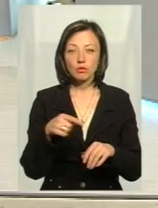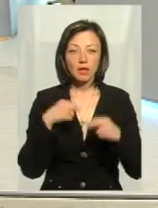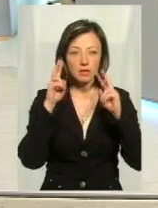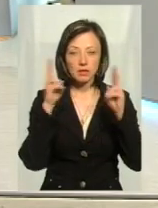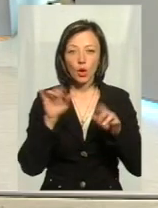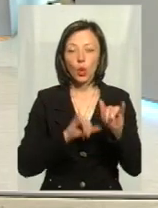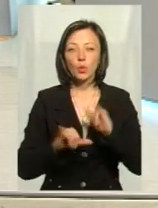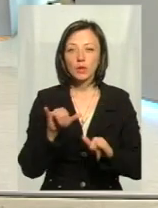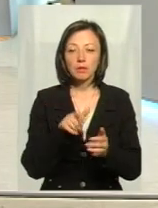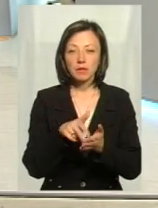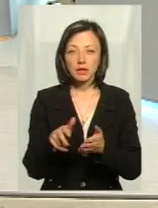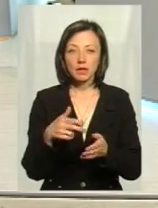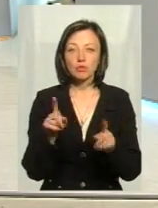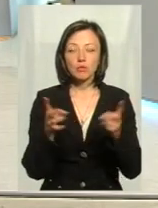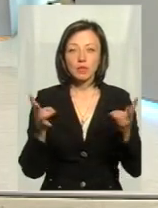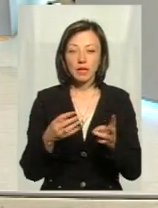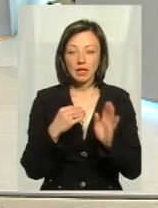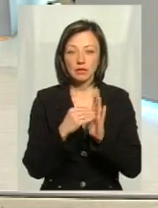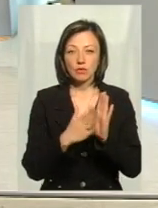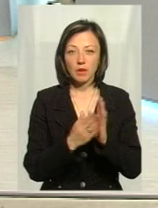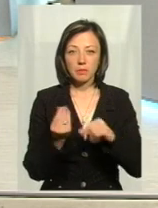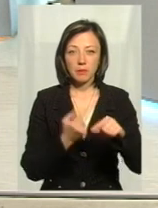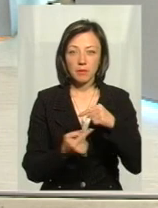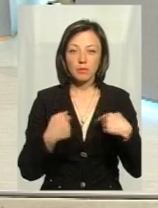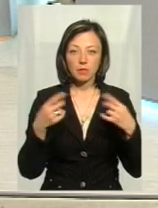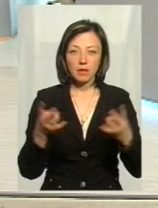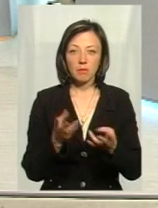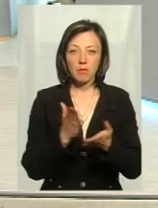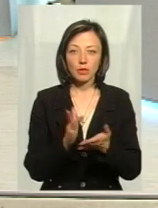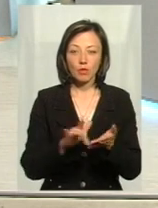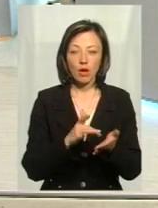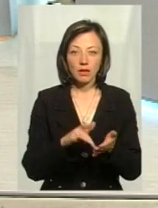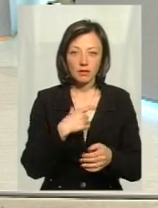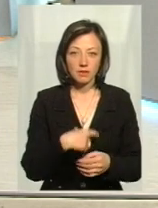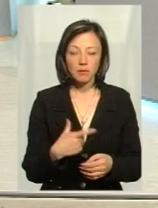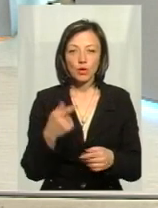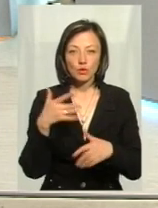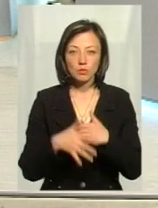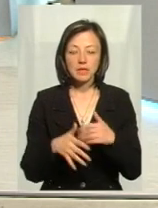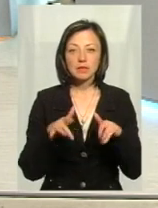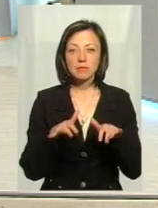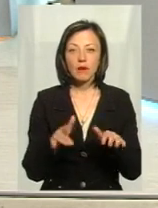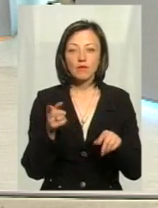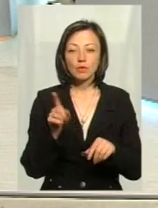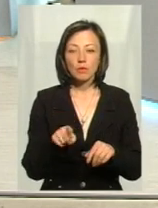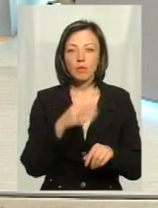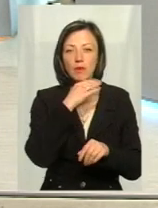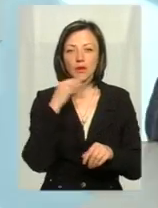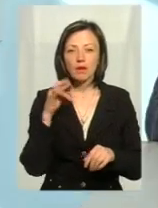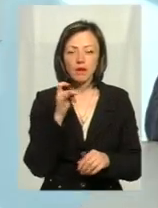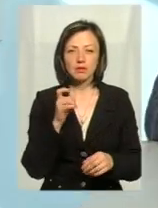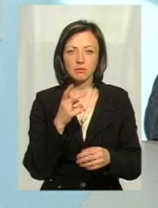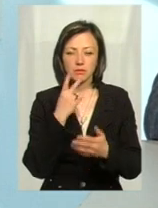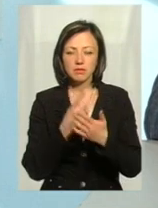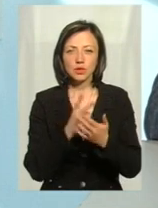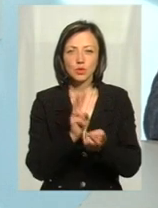знаю, куди піти, що потрібно, я зареєструвався підприємцем, мені вже потрібно мати бухгалтера, все. І ви розумієте, справа в тому, що неодноразово вже зустрічалися